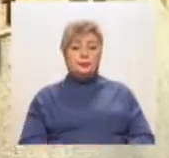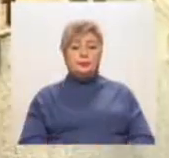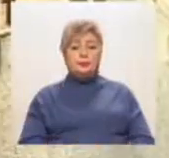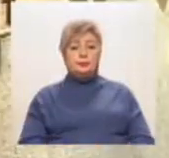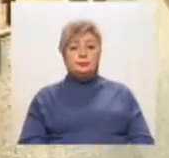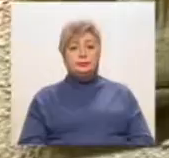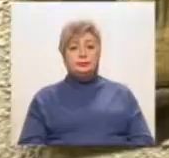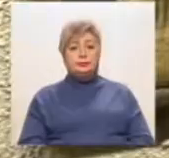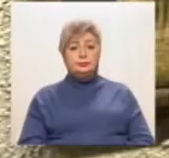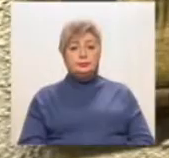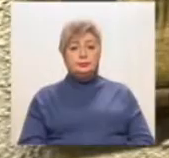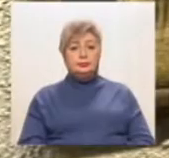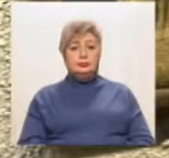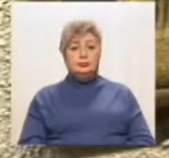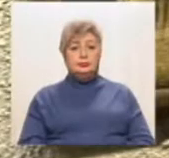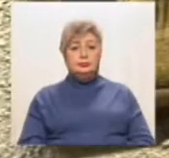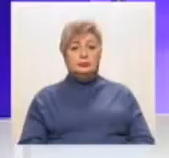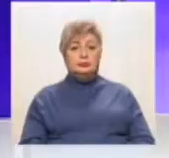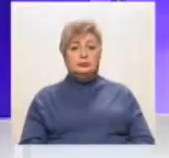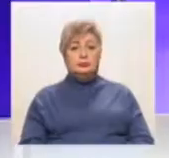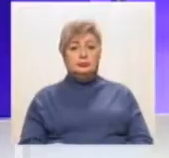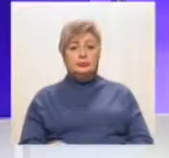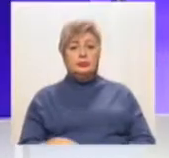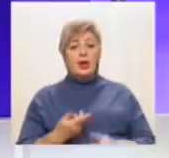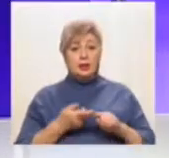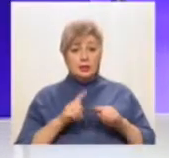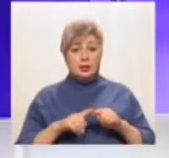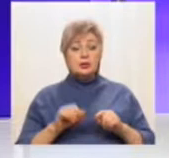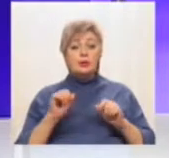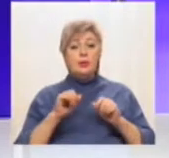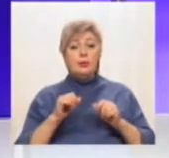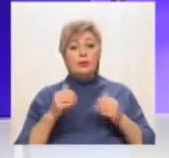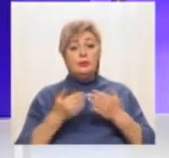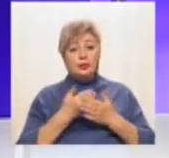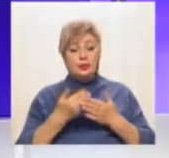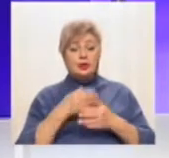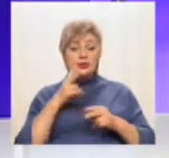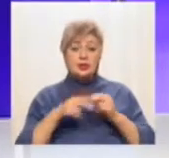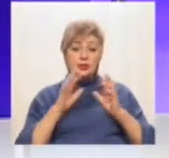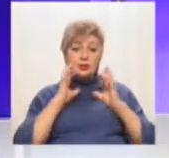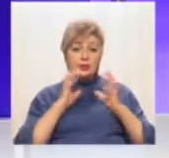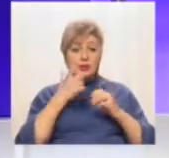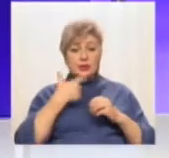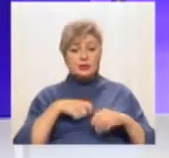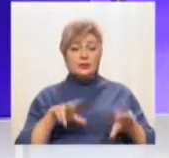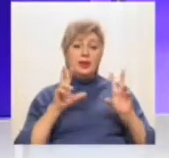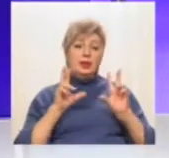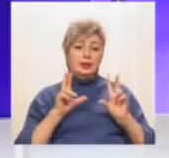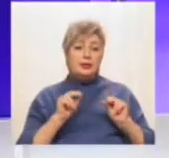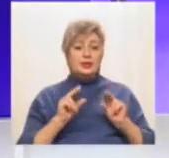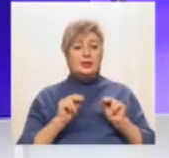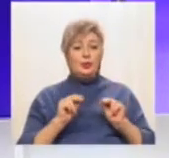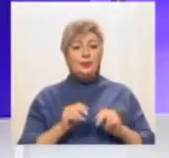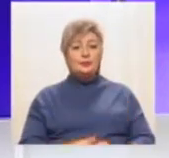Микола Домашов. Новини 51-го. На цьому випуску новин завершено. Бережіть себе. Побачимось в ефірі Суспільного